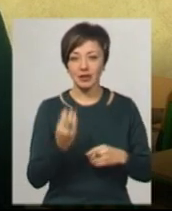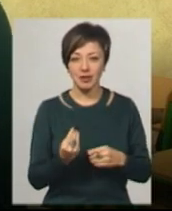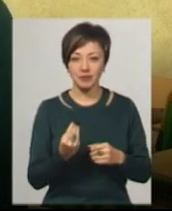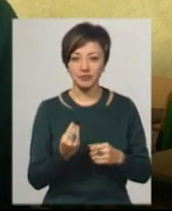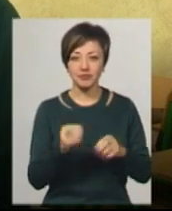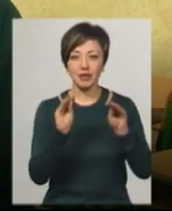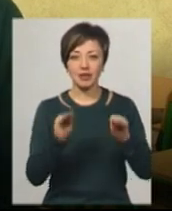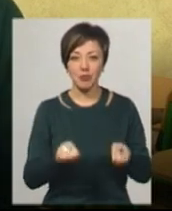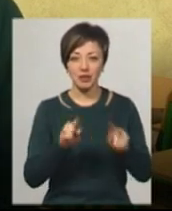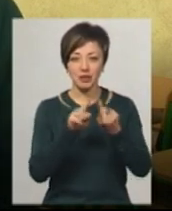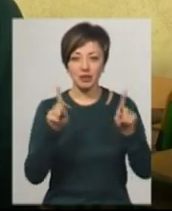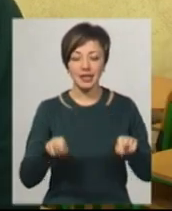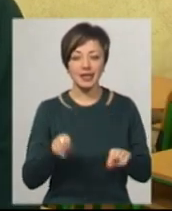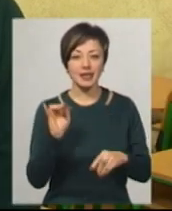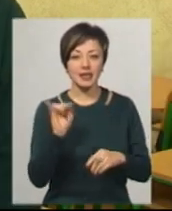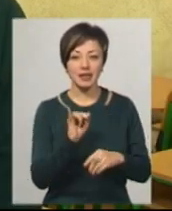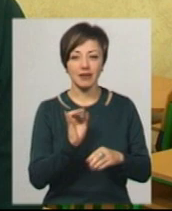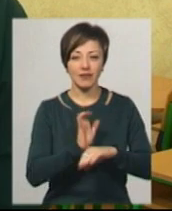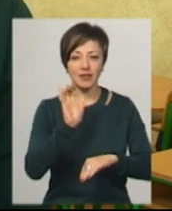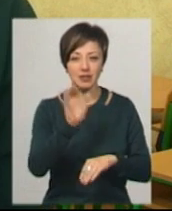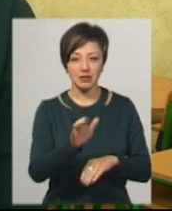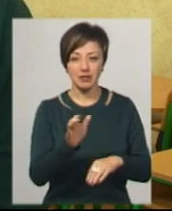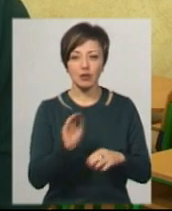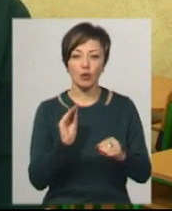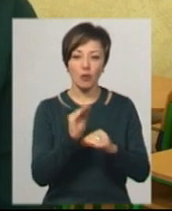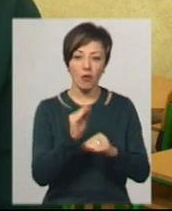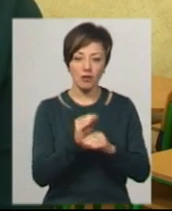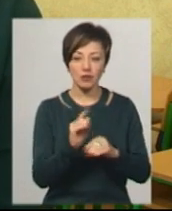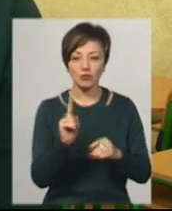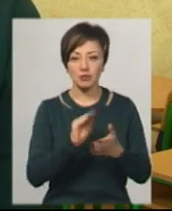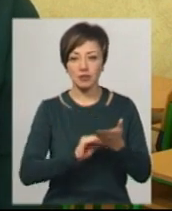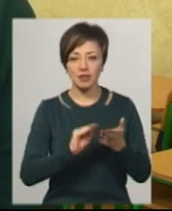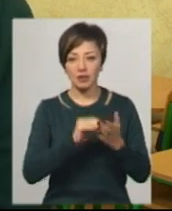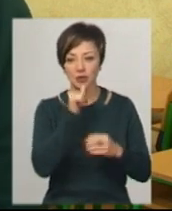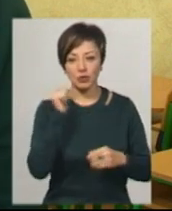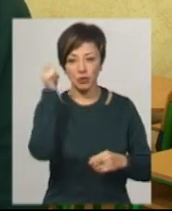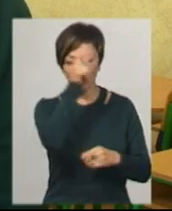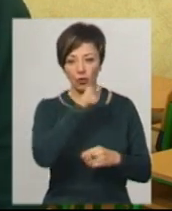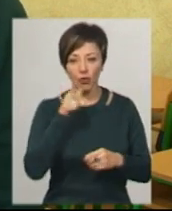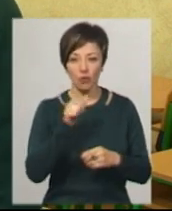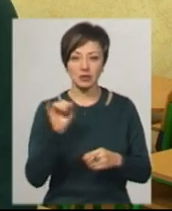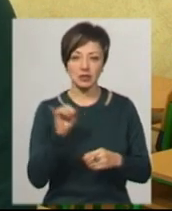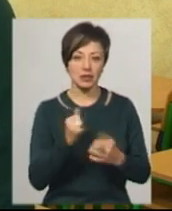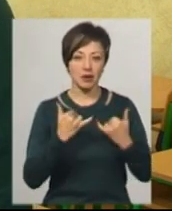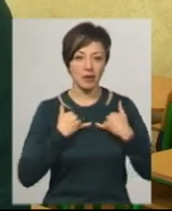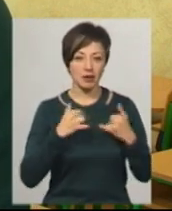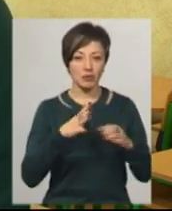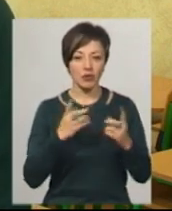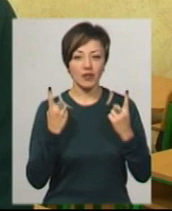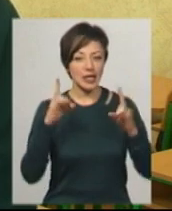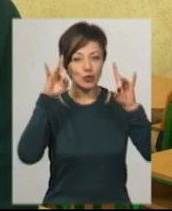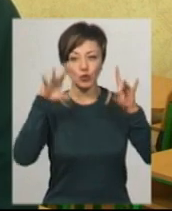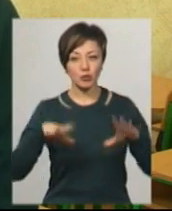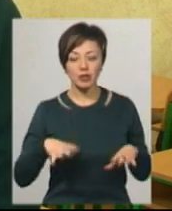заповнила анкету і вислала її, доповнила те, що писала того року. І для мене був великий